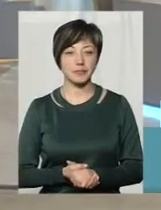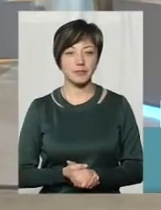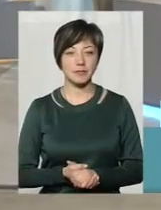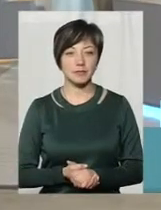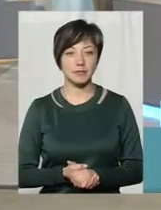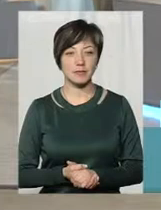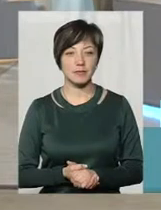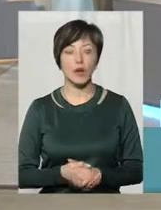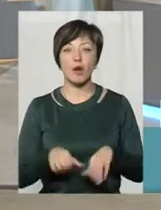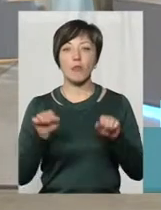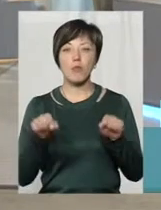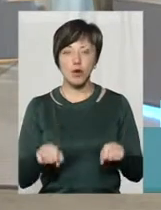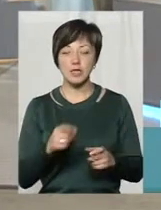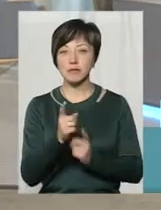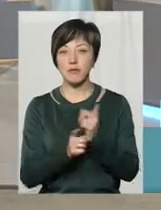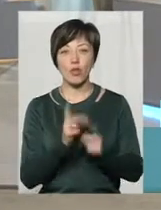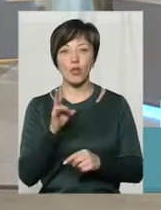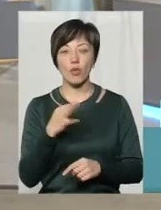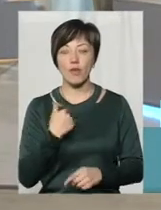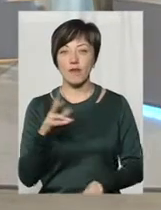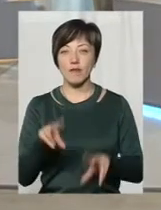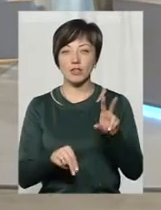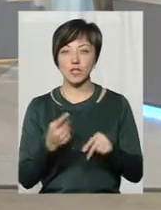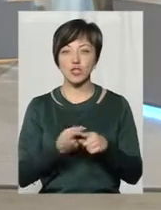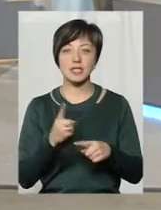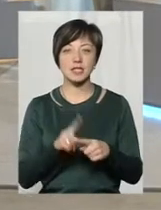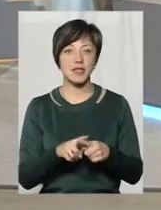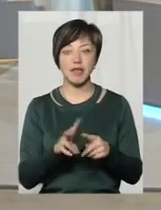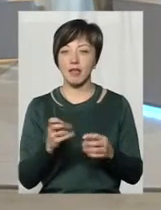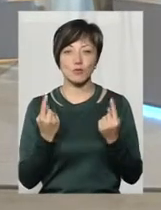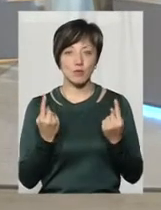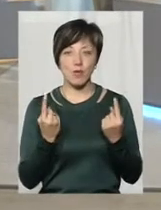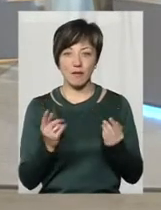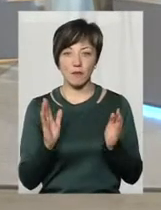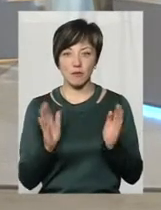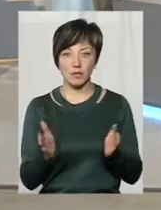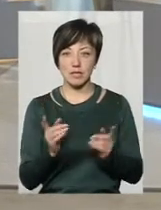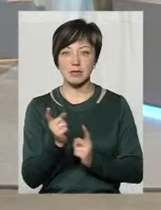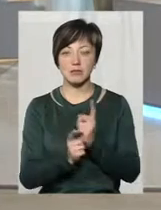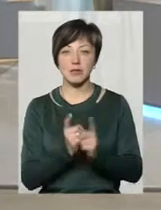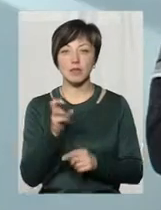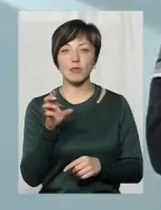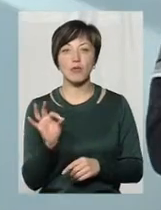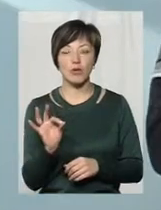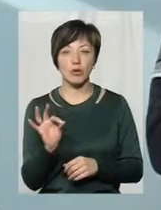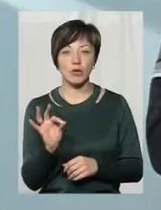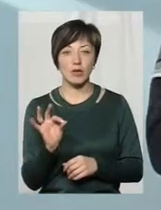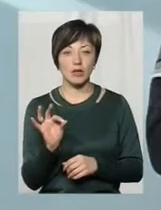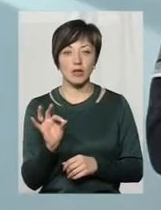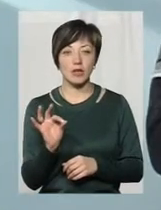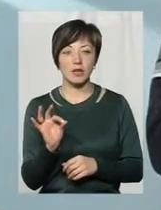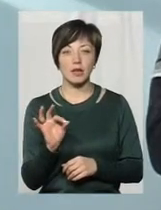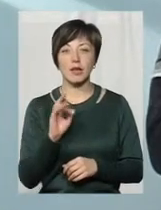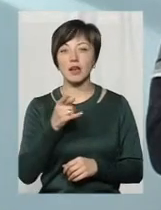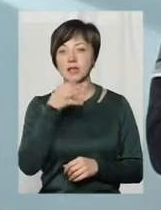Може змінитися, але я вважаю, що це не суттєво буде зміна, тому що, як